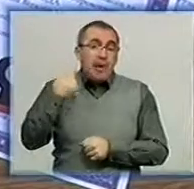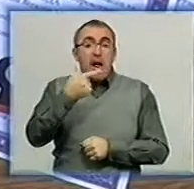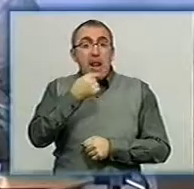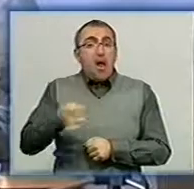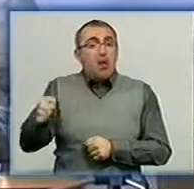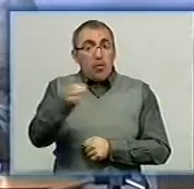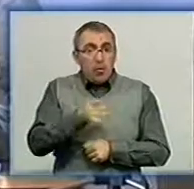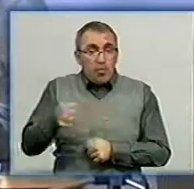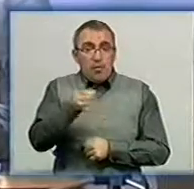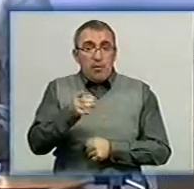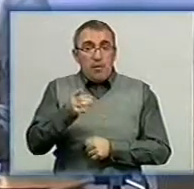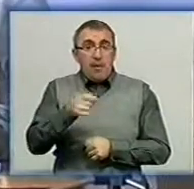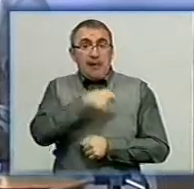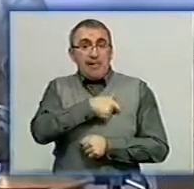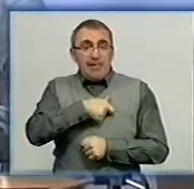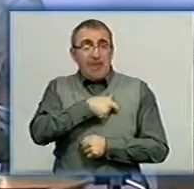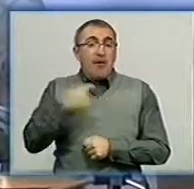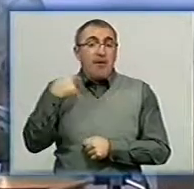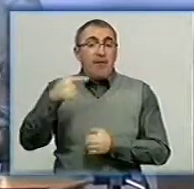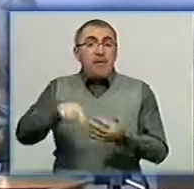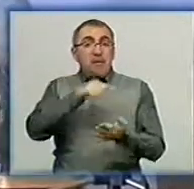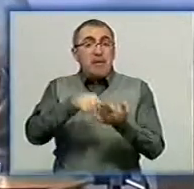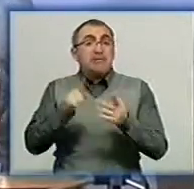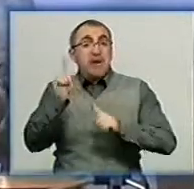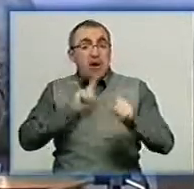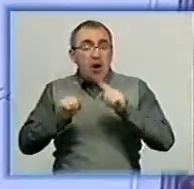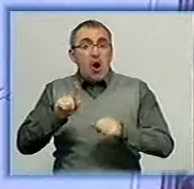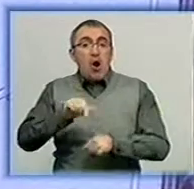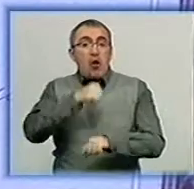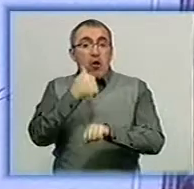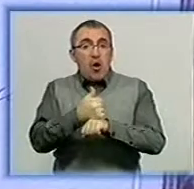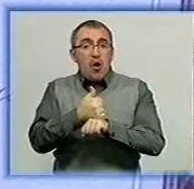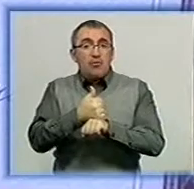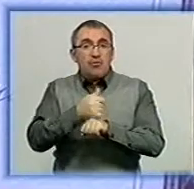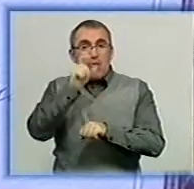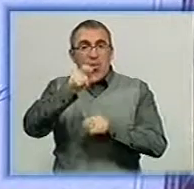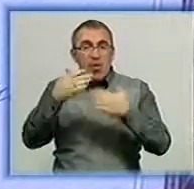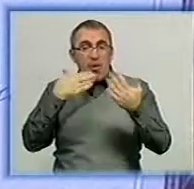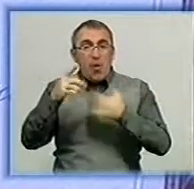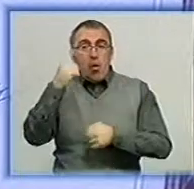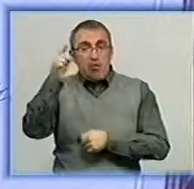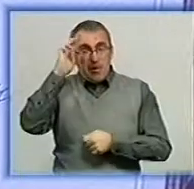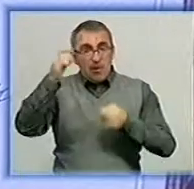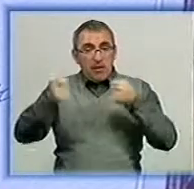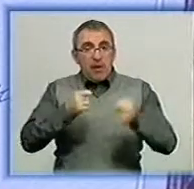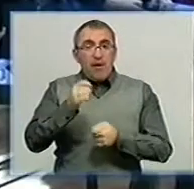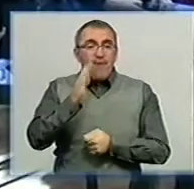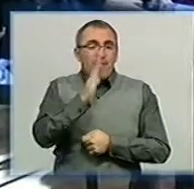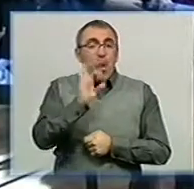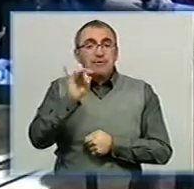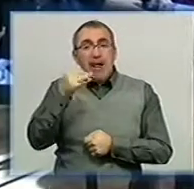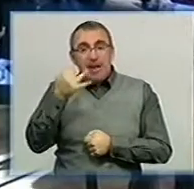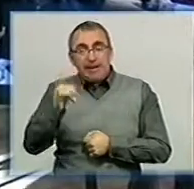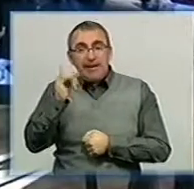районів, увесь депутатський корпус Кіровоградської міської ради, начальник управління комунікації з громадськістю обласної адміністрації Віталій Останій та